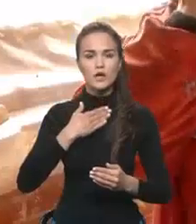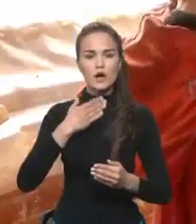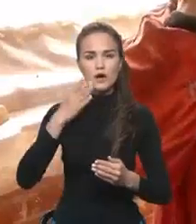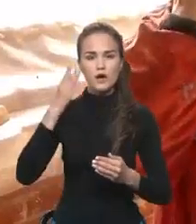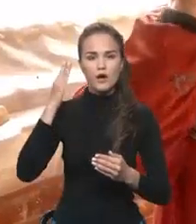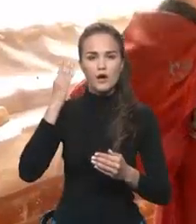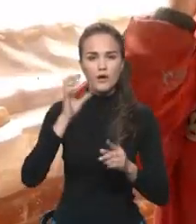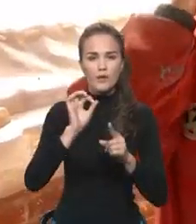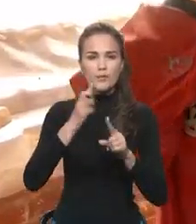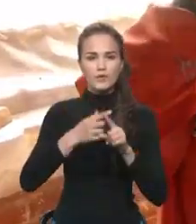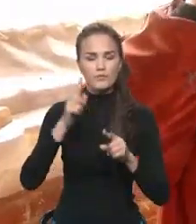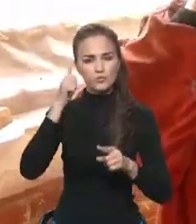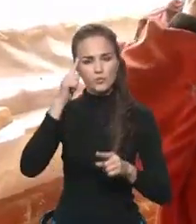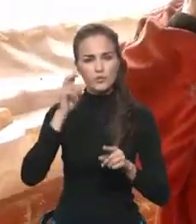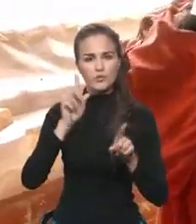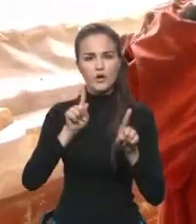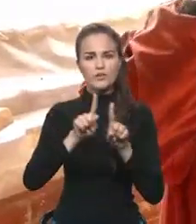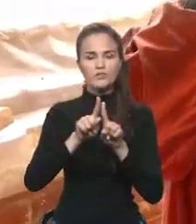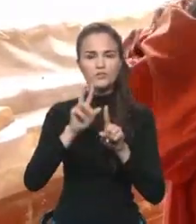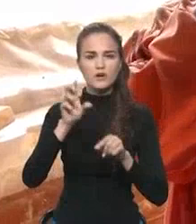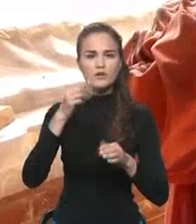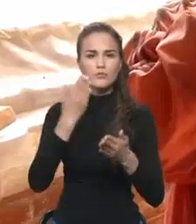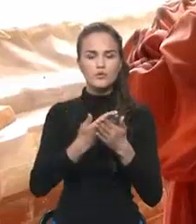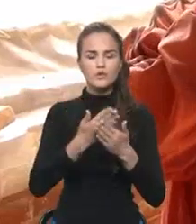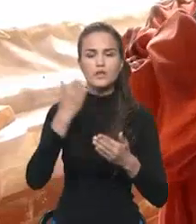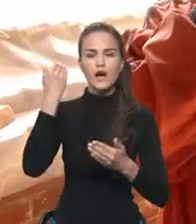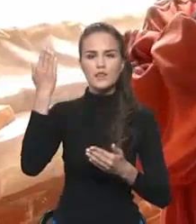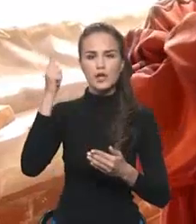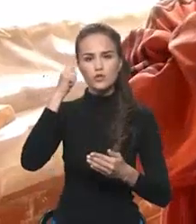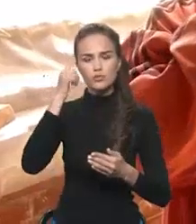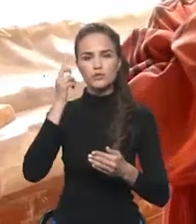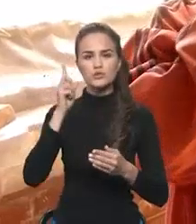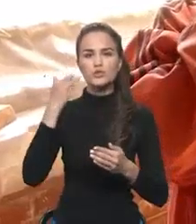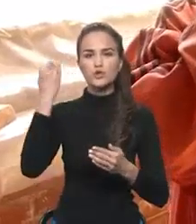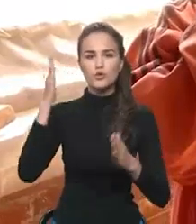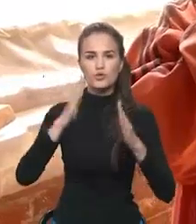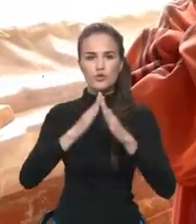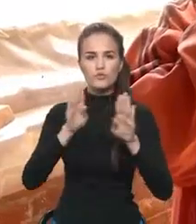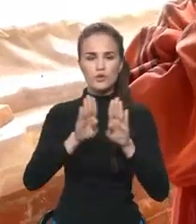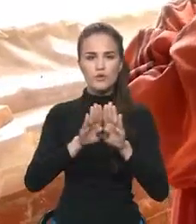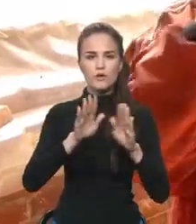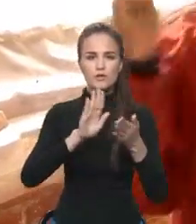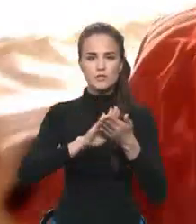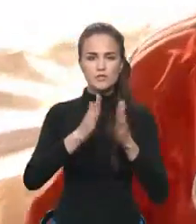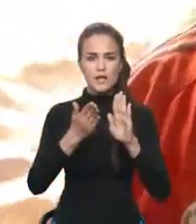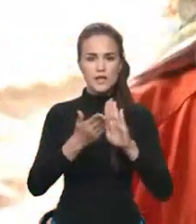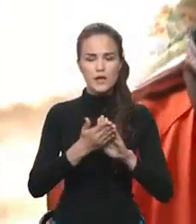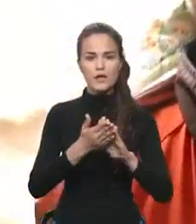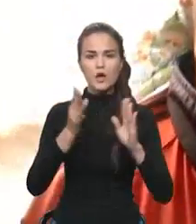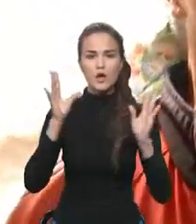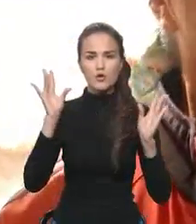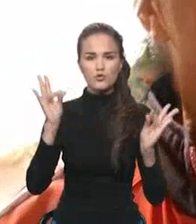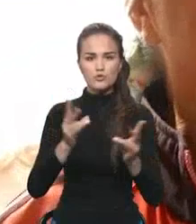Как будто она хочет, что ее дом в таком состоянии Нужно нам